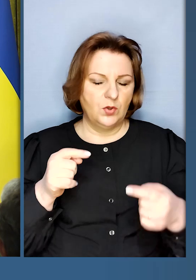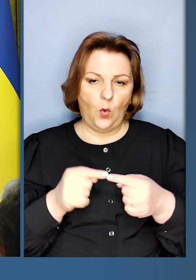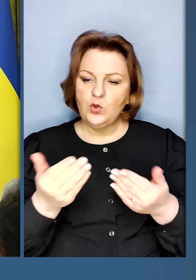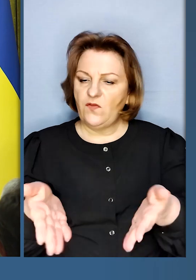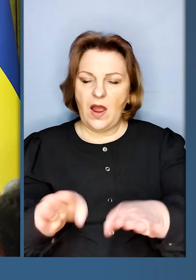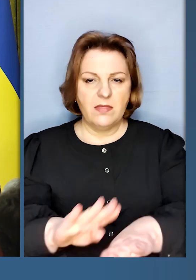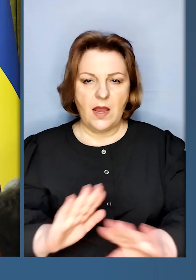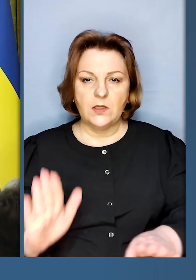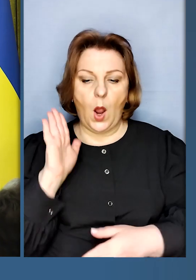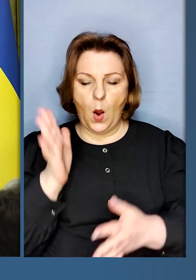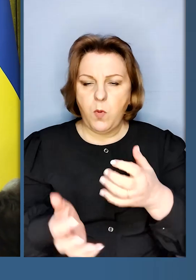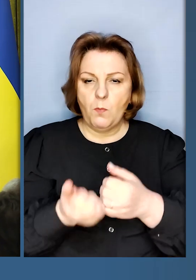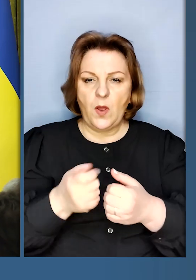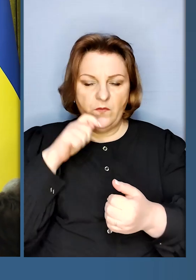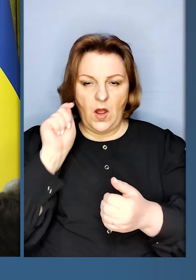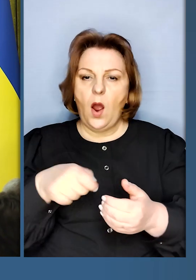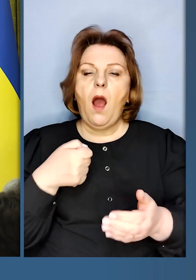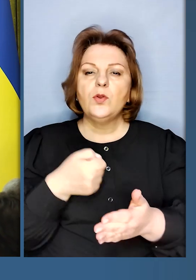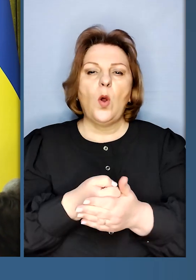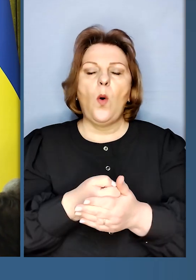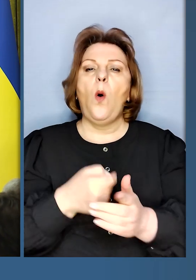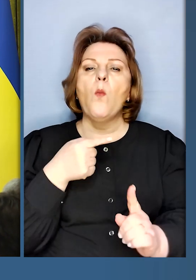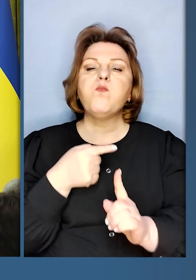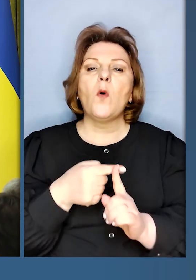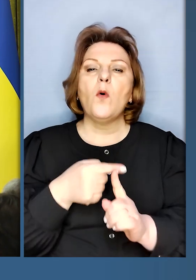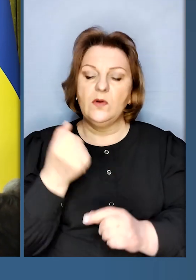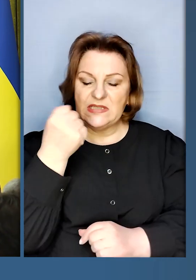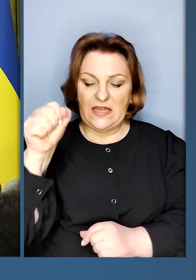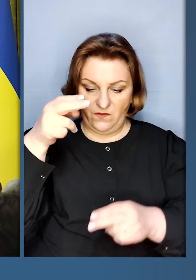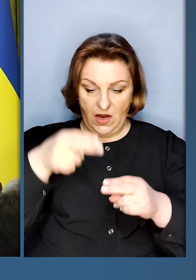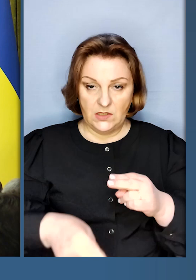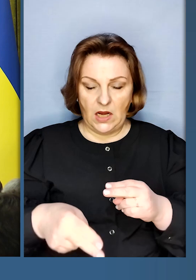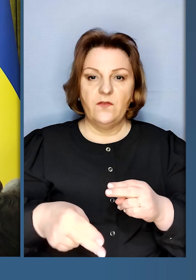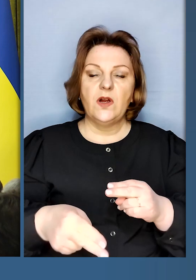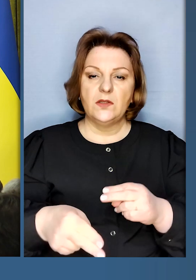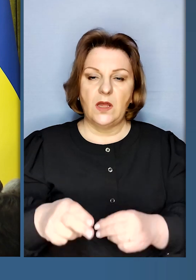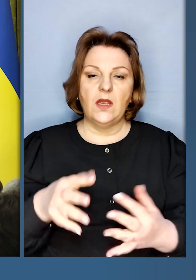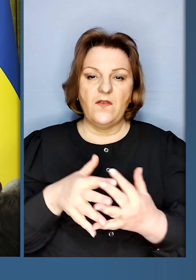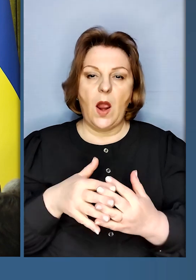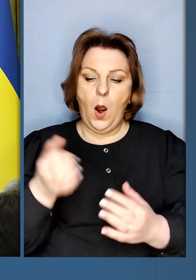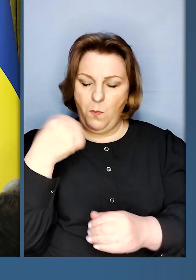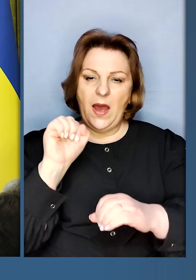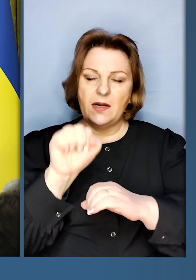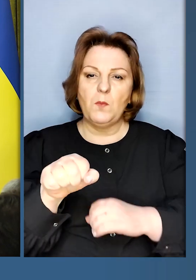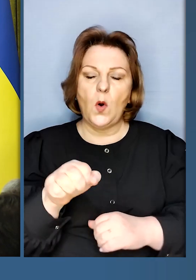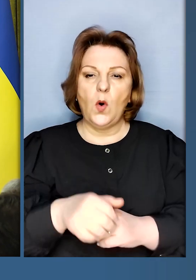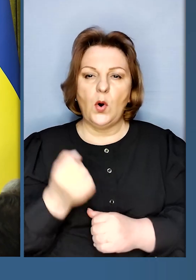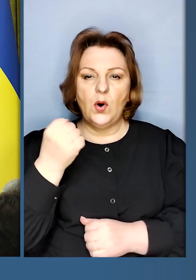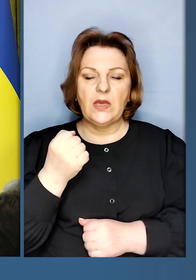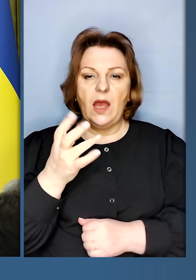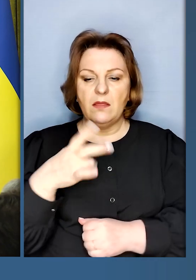Будемо підтримувати Україну аж до позитивного завершення цієї війни, аж до перемоги над Росією.